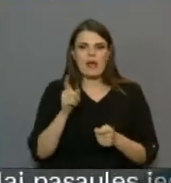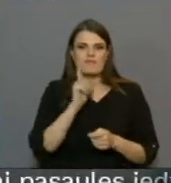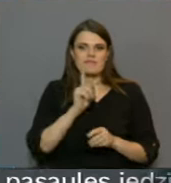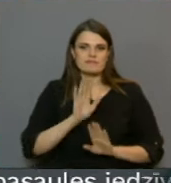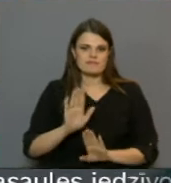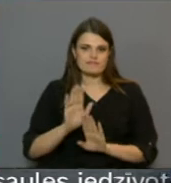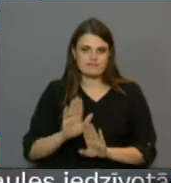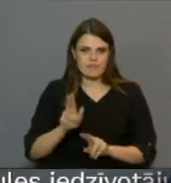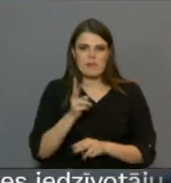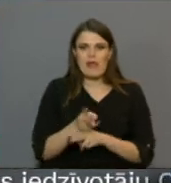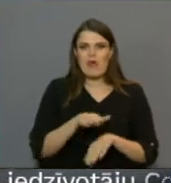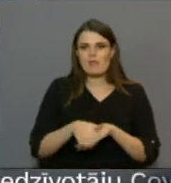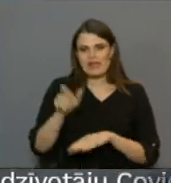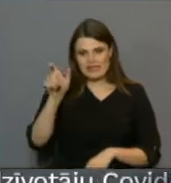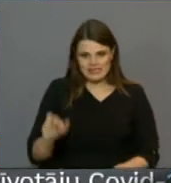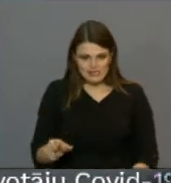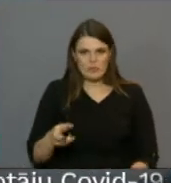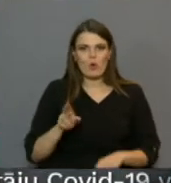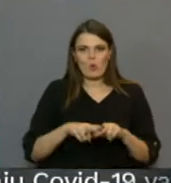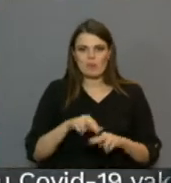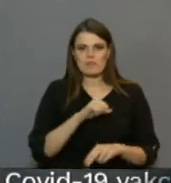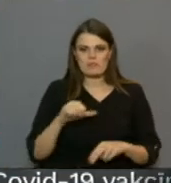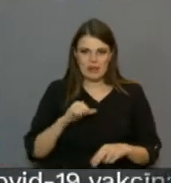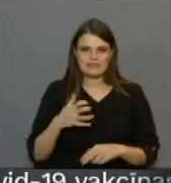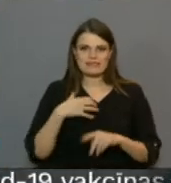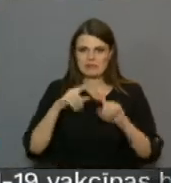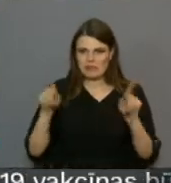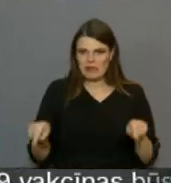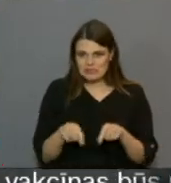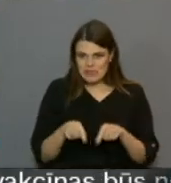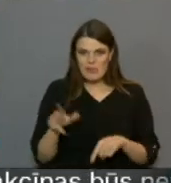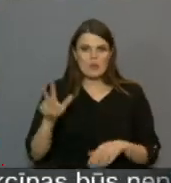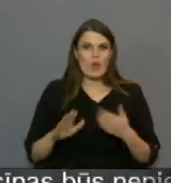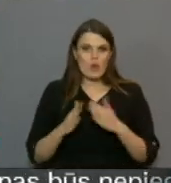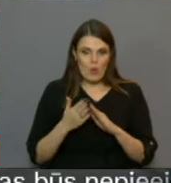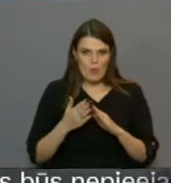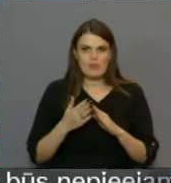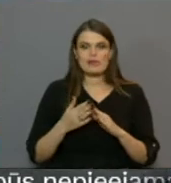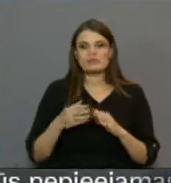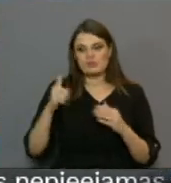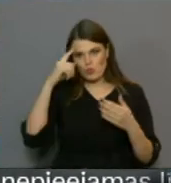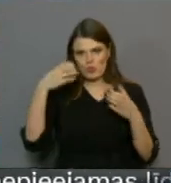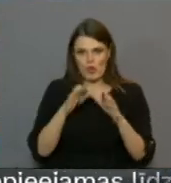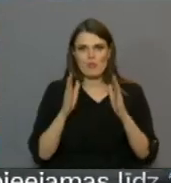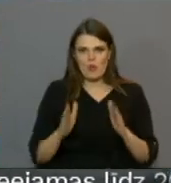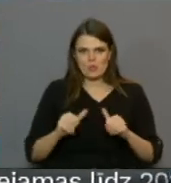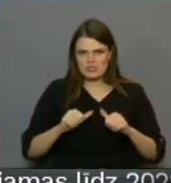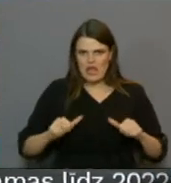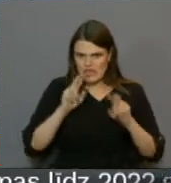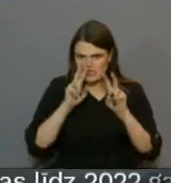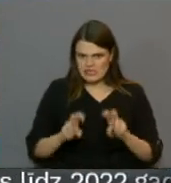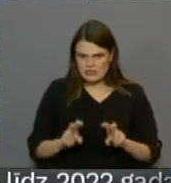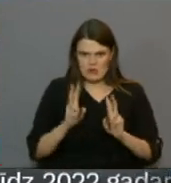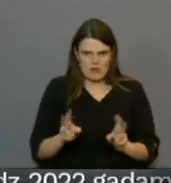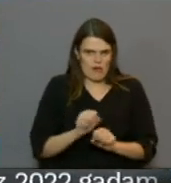un pēc neoficiālās informācijas paņēmis slimības lapu. Daugavpils pilsētas doma veiks dienestu izmeklēšanu saistībā ar tik strauju Covid